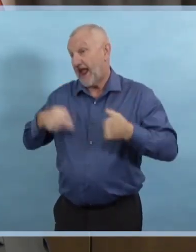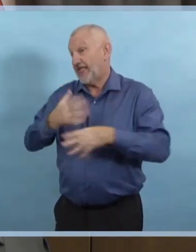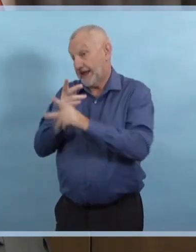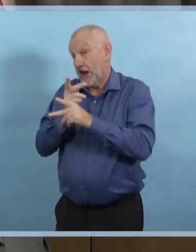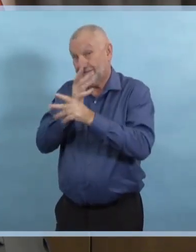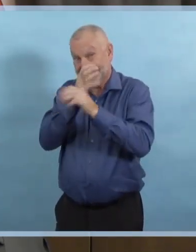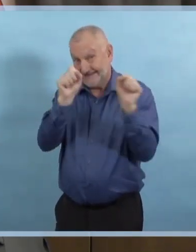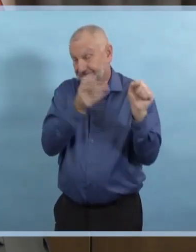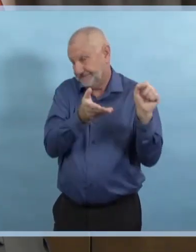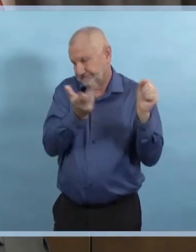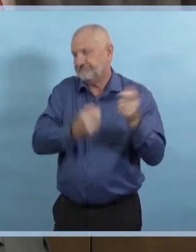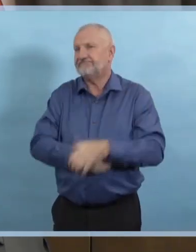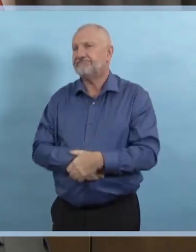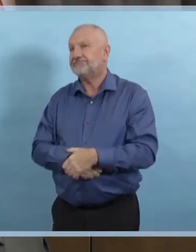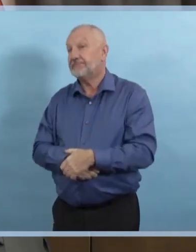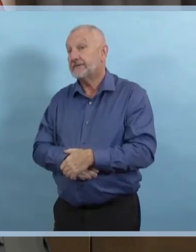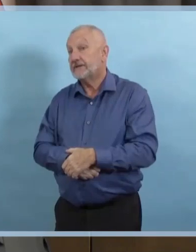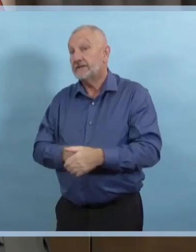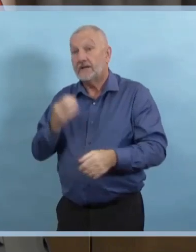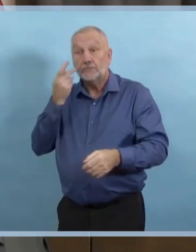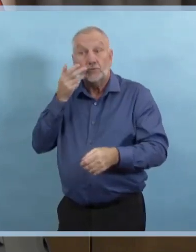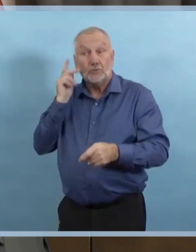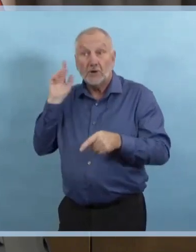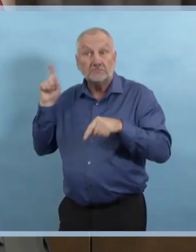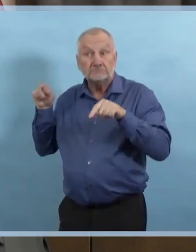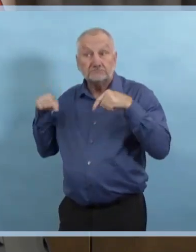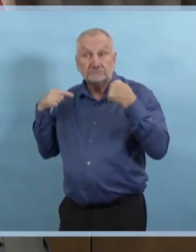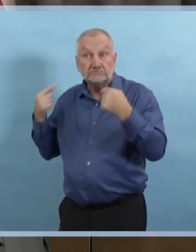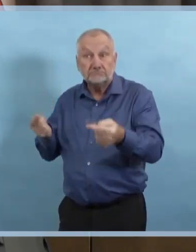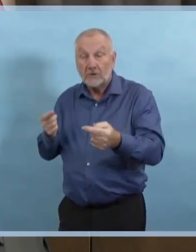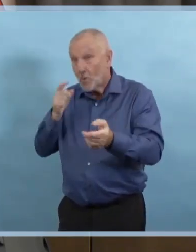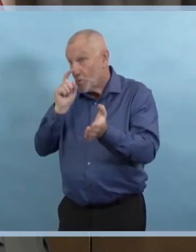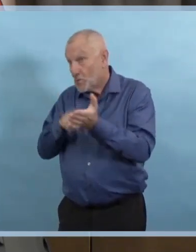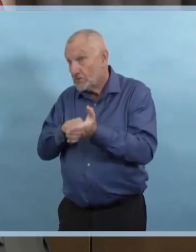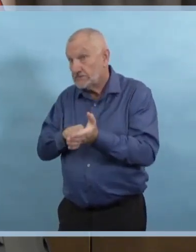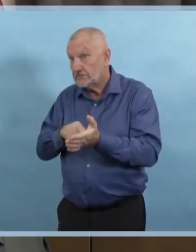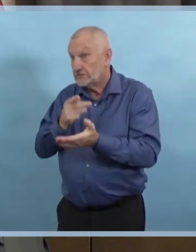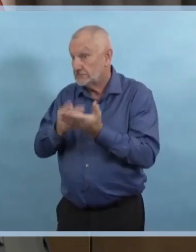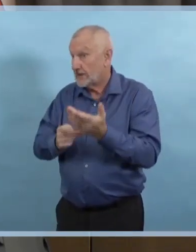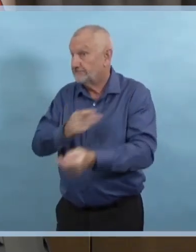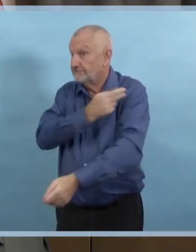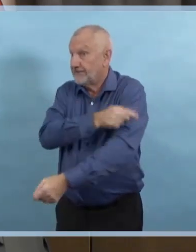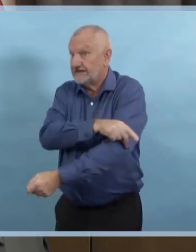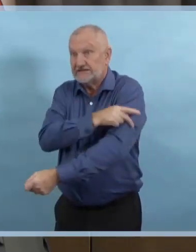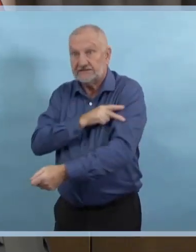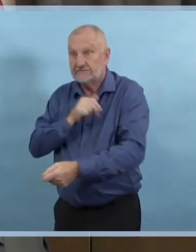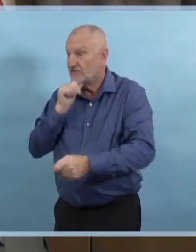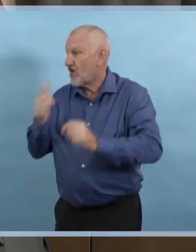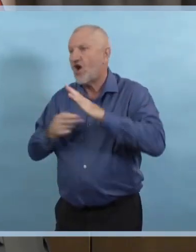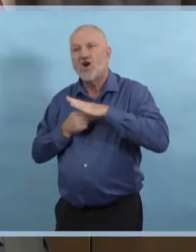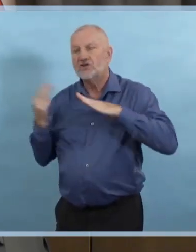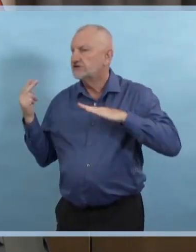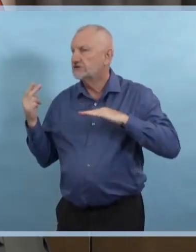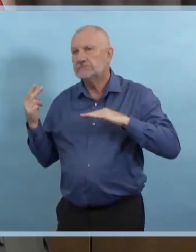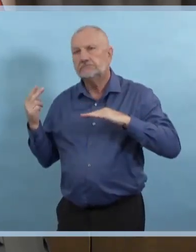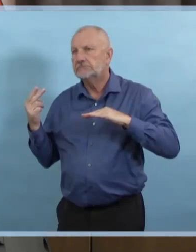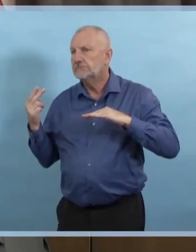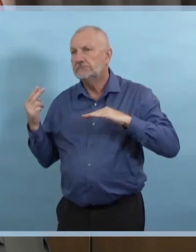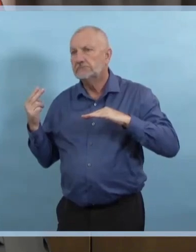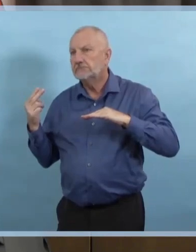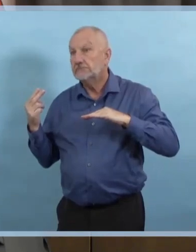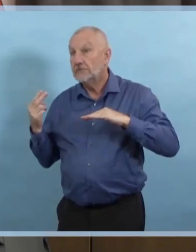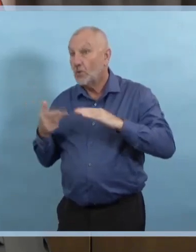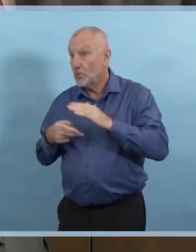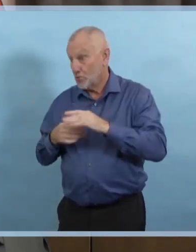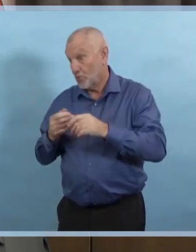n'ont pas bien indiqué leurs antécédents concernant la COVID. Et dans une occasion, un patient